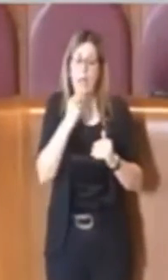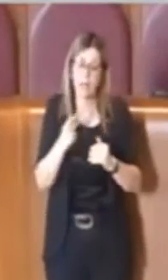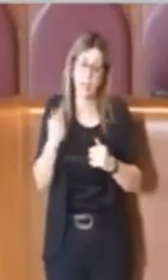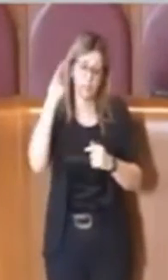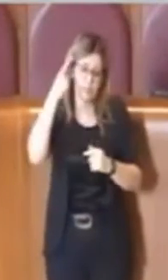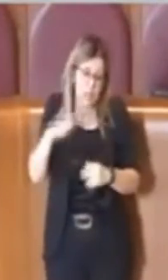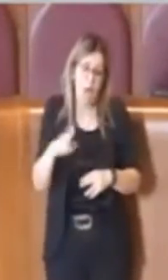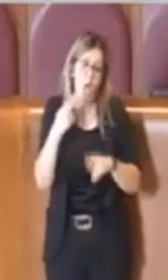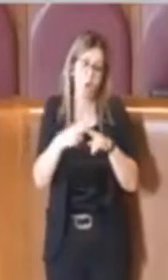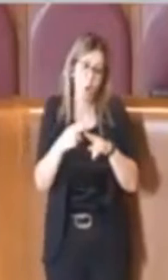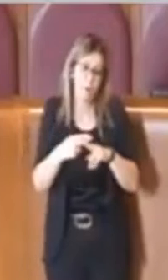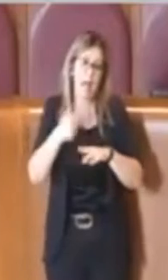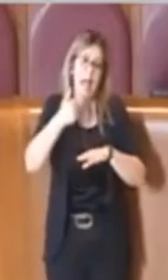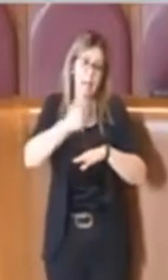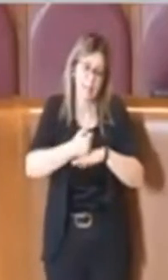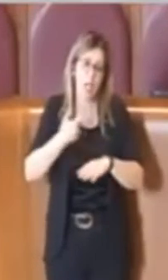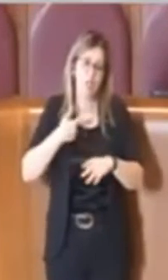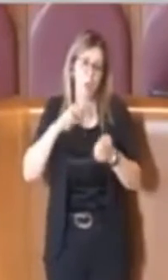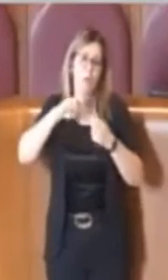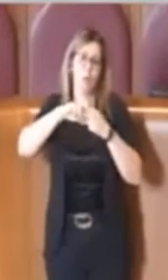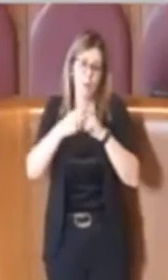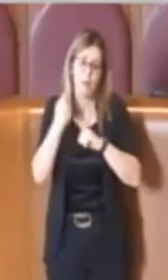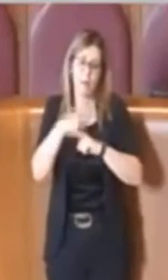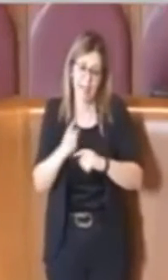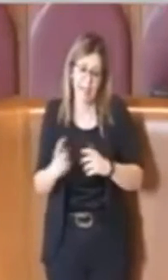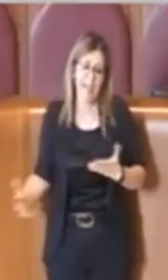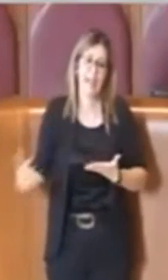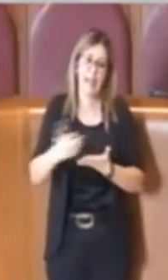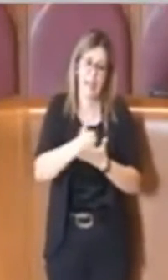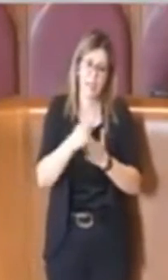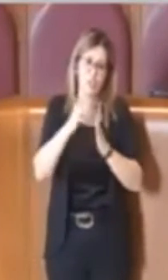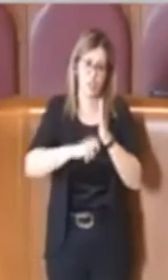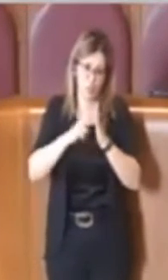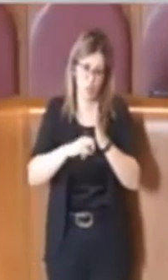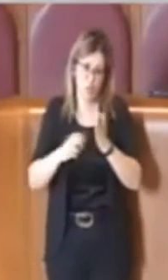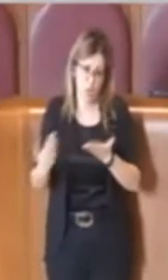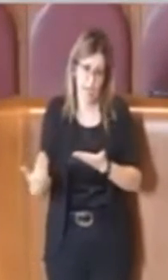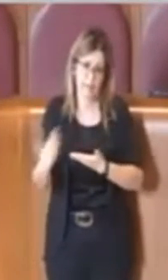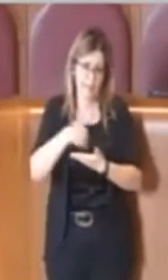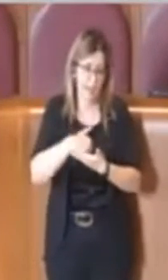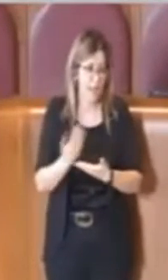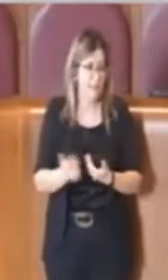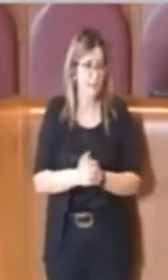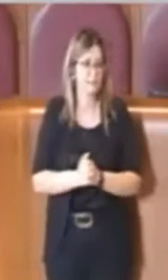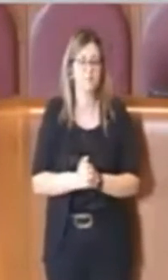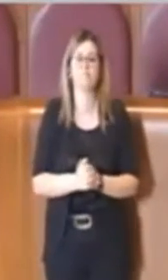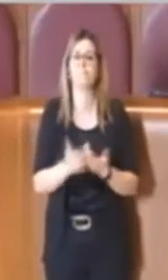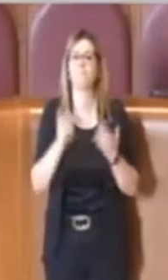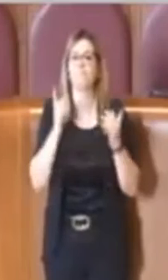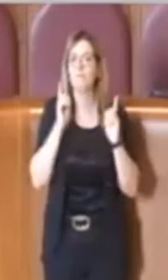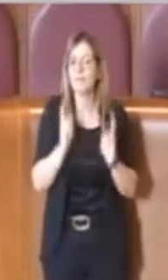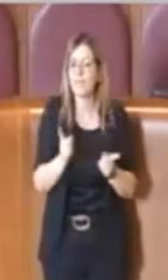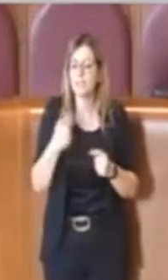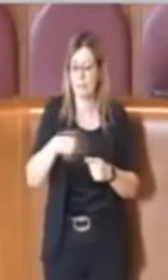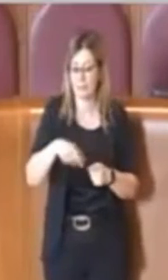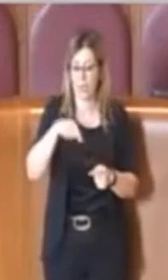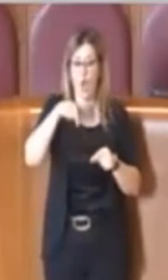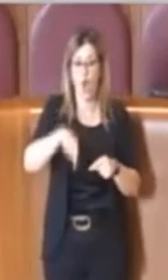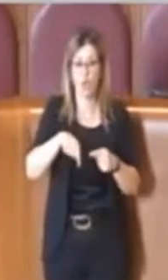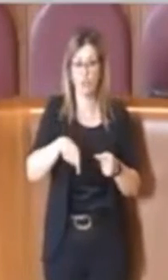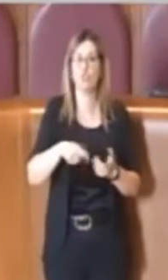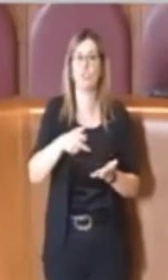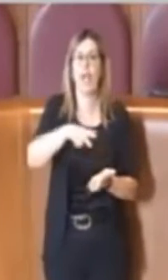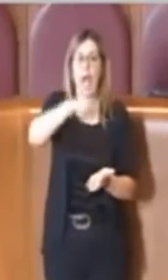riscossione delle entrate. Quindi mi chiedo se questo regolamento che stiamo approvando oggi,